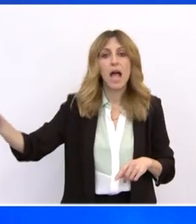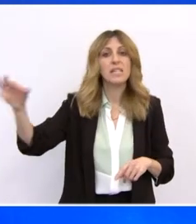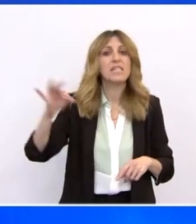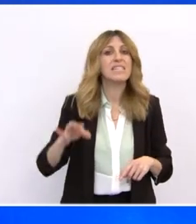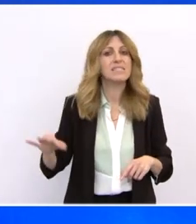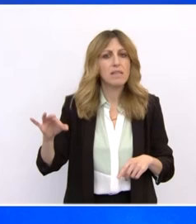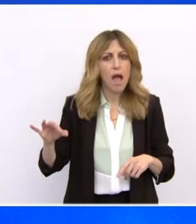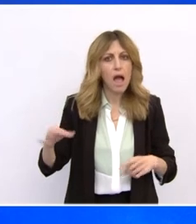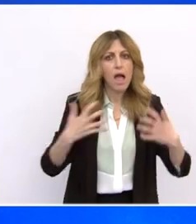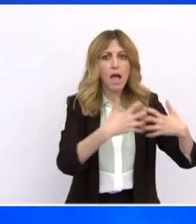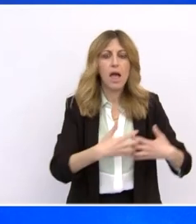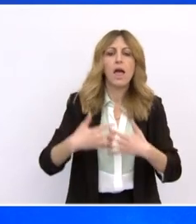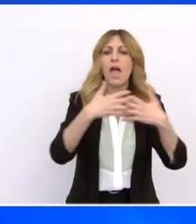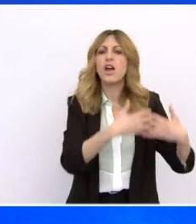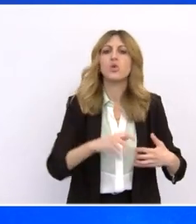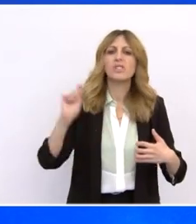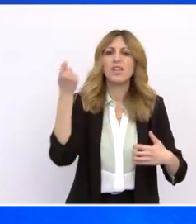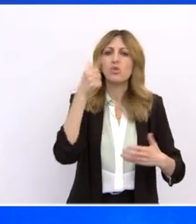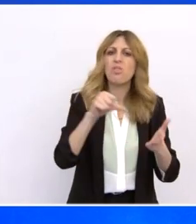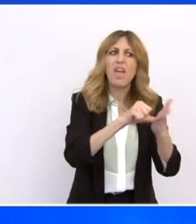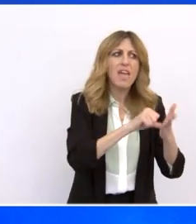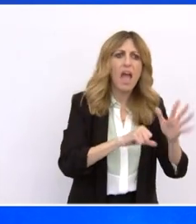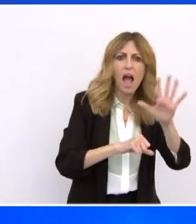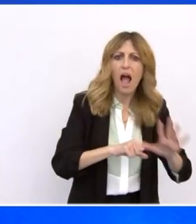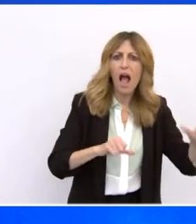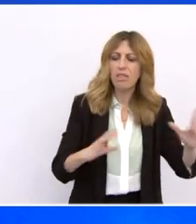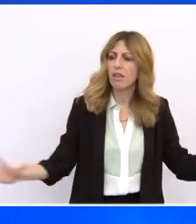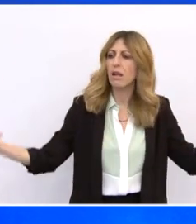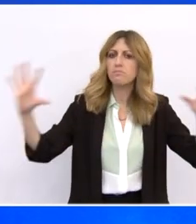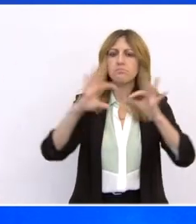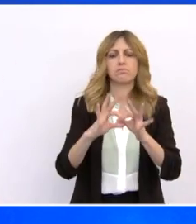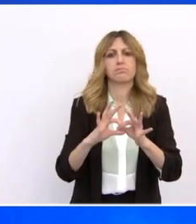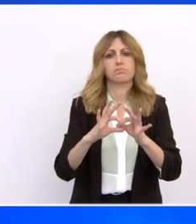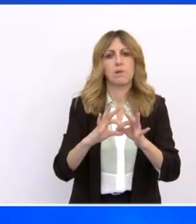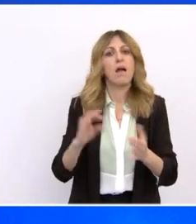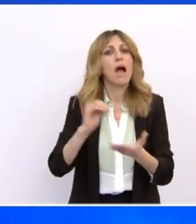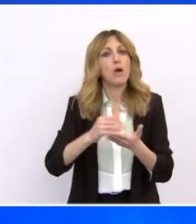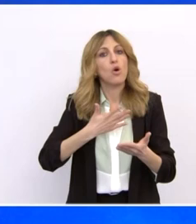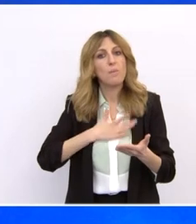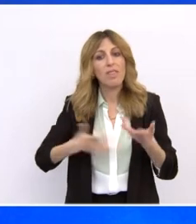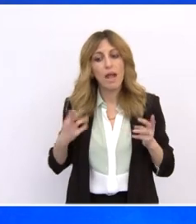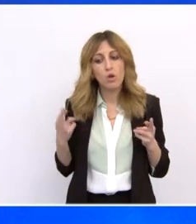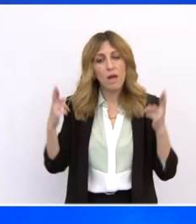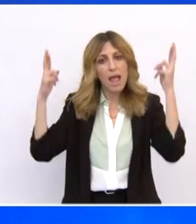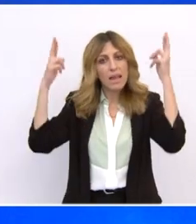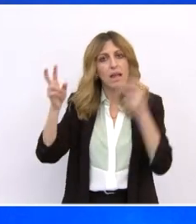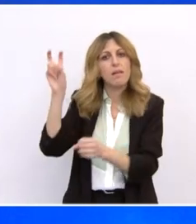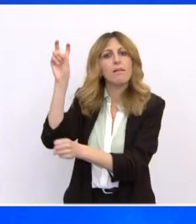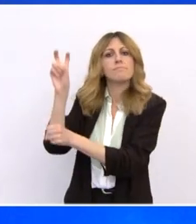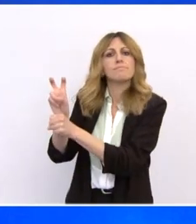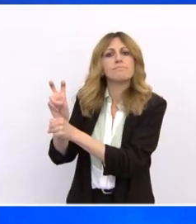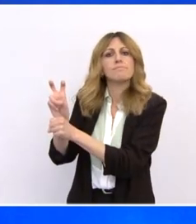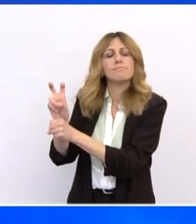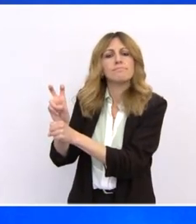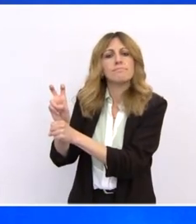επιχειρήσεων και επιχειρήσεις και επενδύσεις ενεργειακής αποθήκευσης που θα επιτρέψουν την καλύτερη αξιοποίηση του δυναμικού της